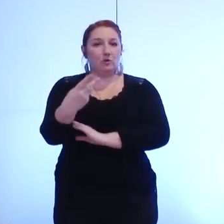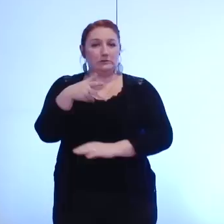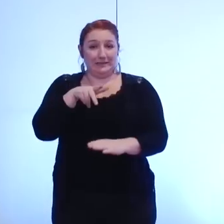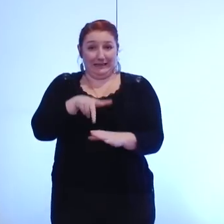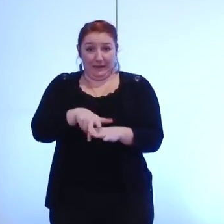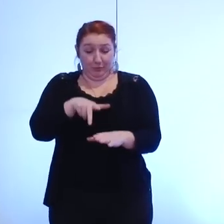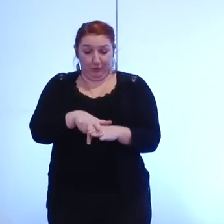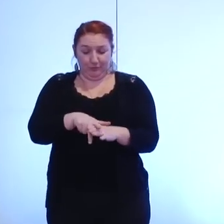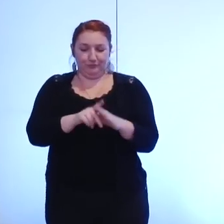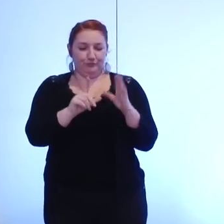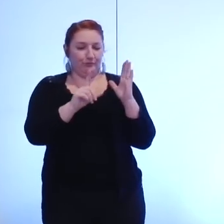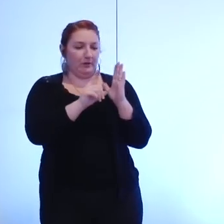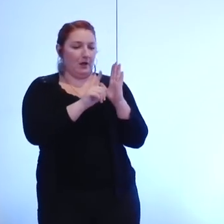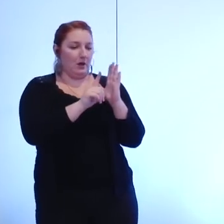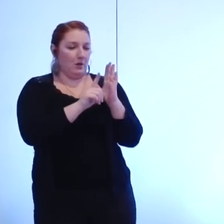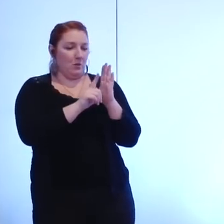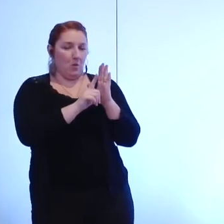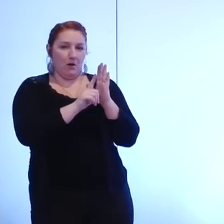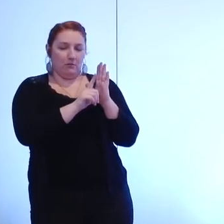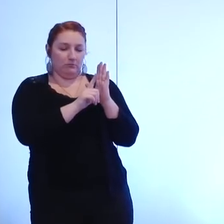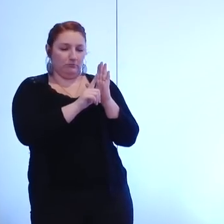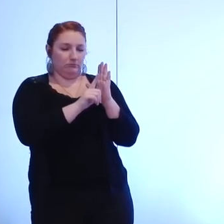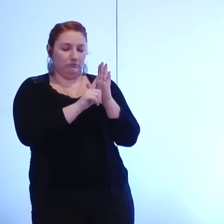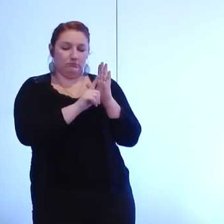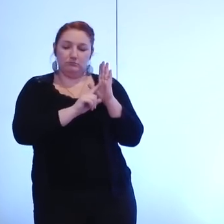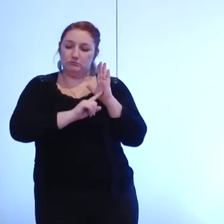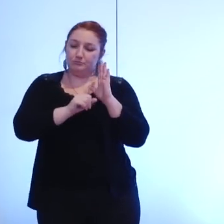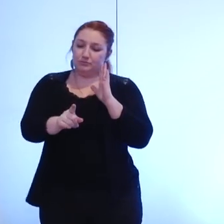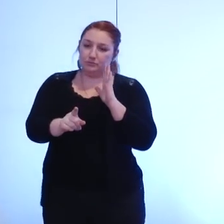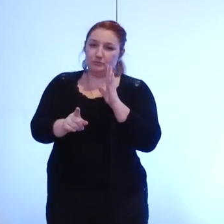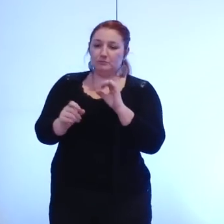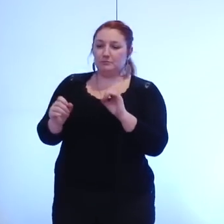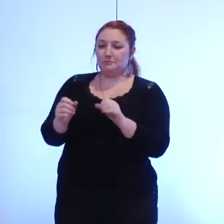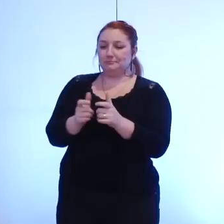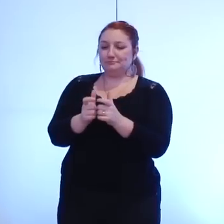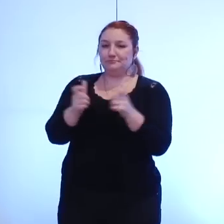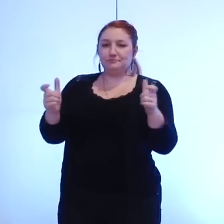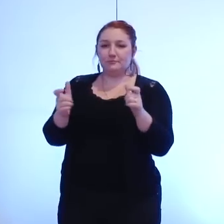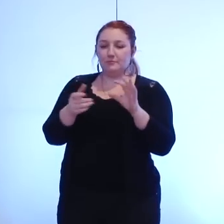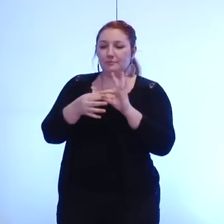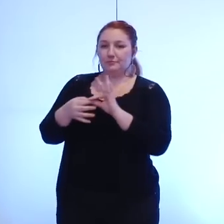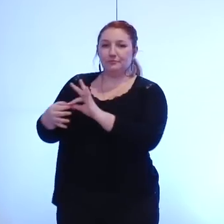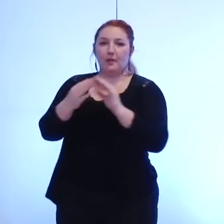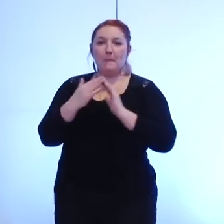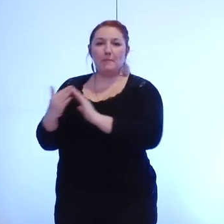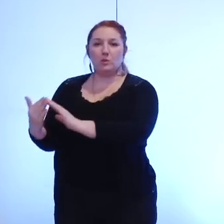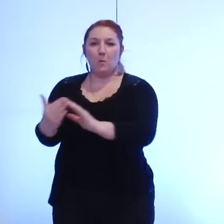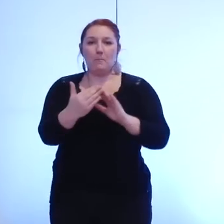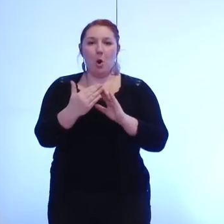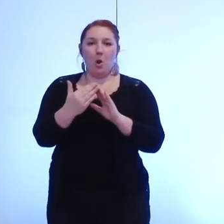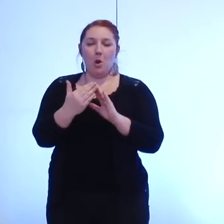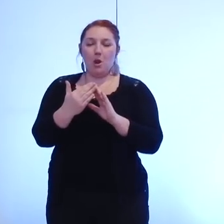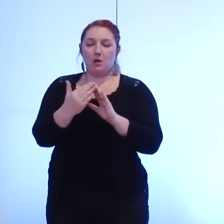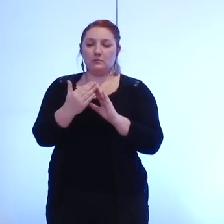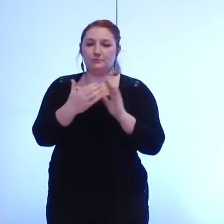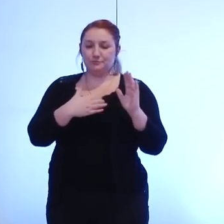la loi créant et affirmant les métropoles une période consacrée au débat